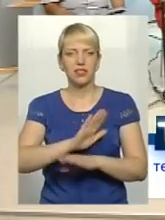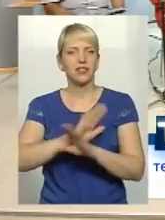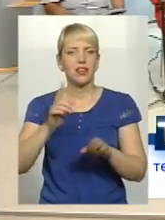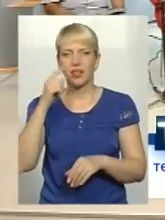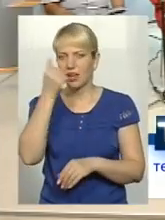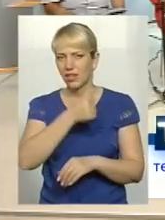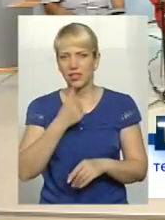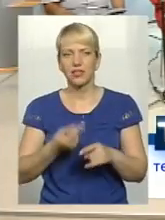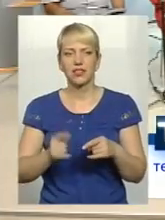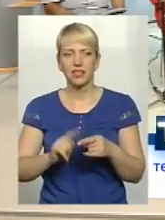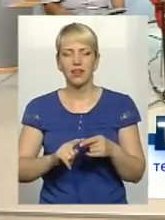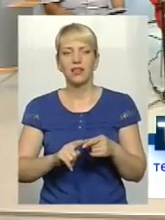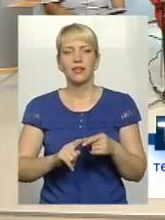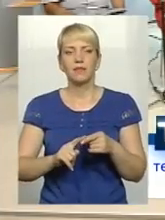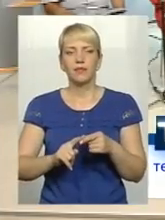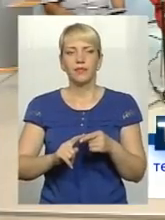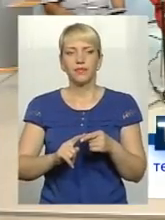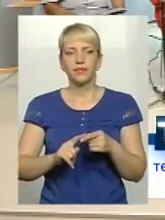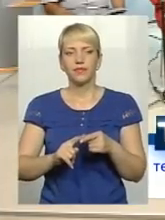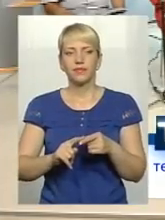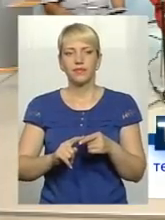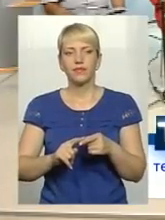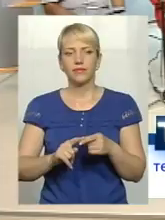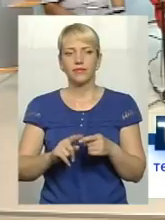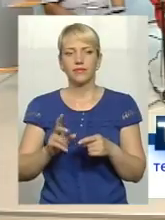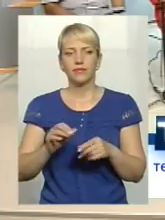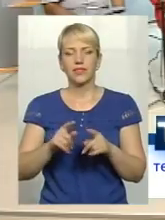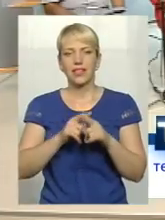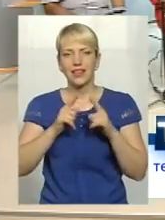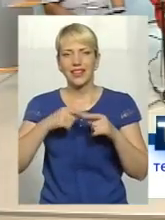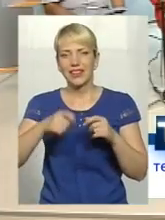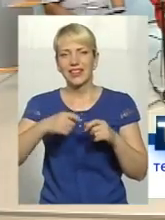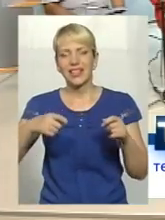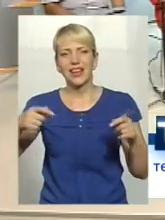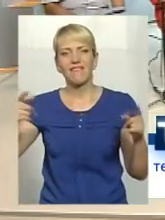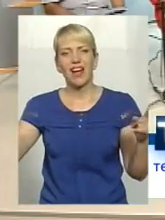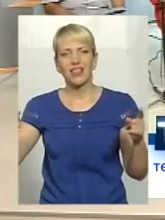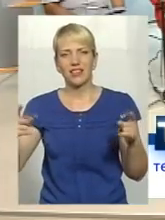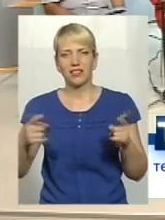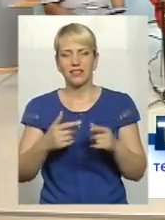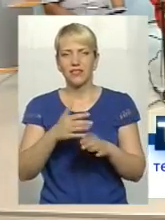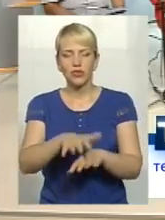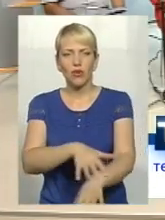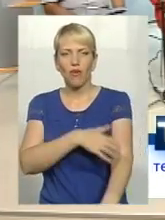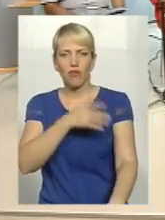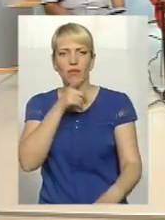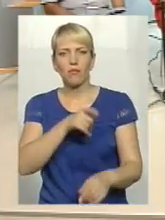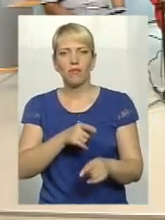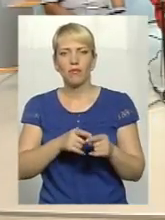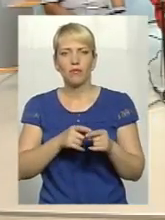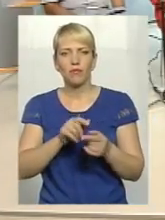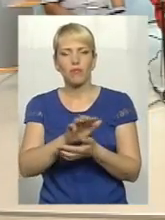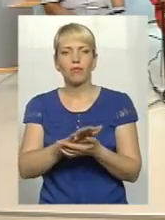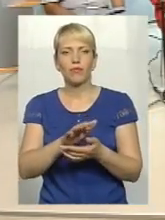Це тривалий, дуже тривалий процес, під час якого